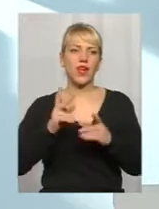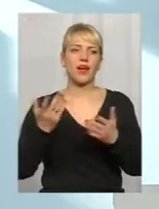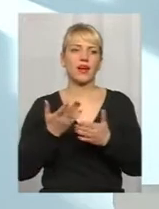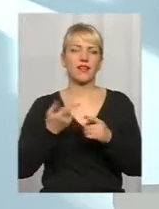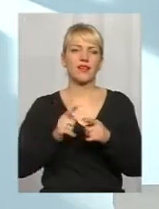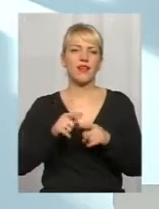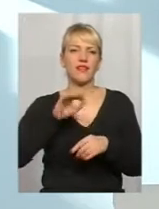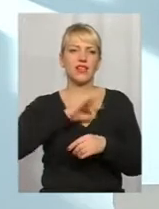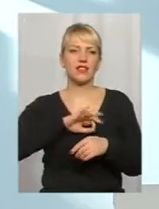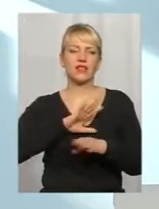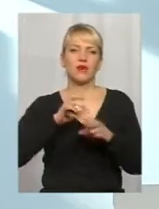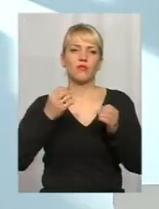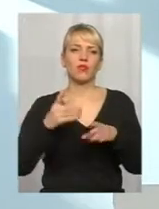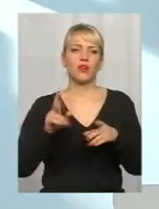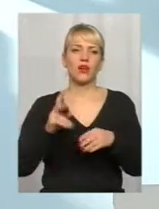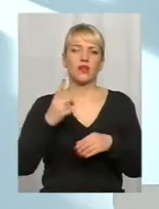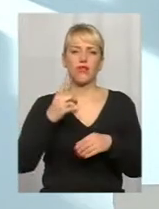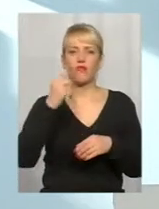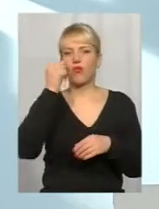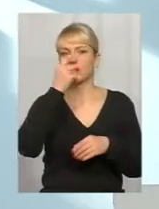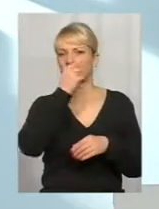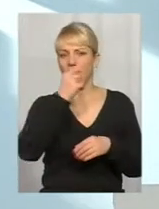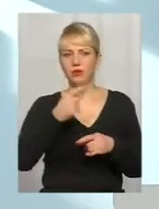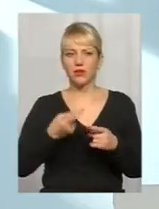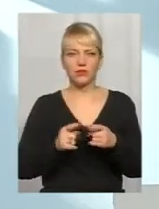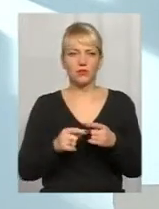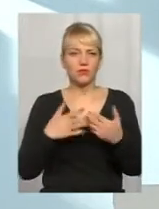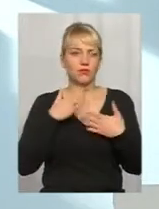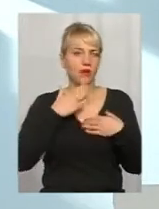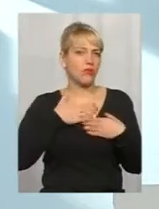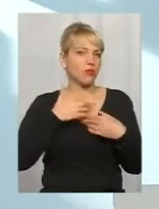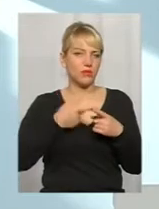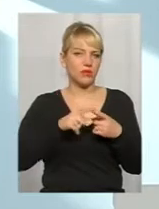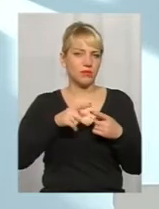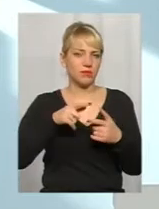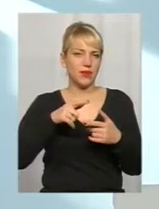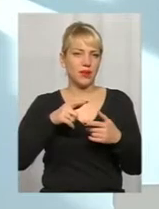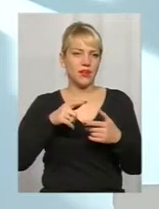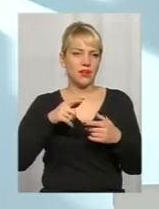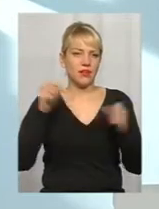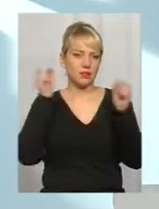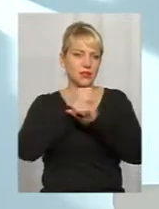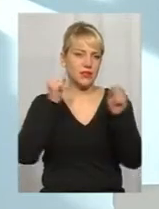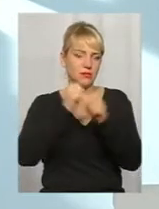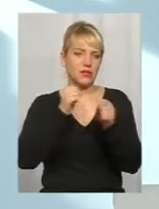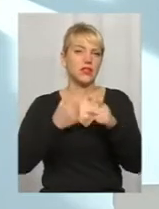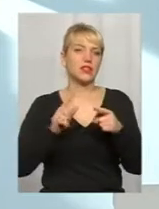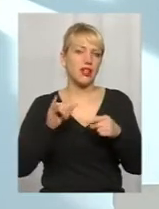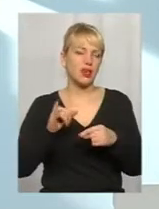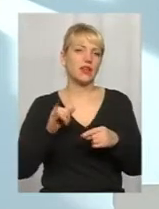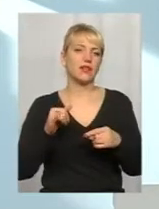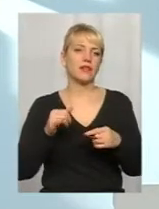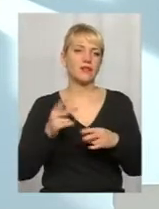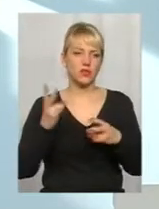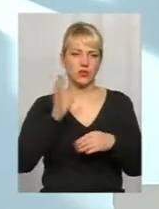не просто, там, як це у нас принято в нос капати, там, що вообще, по-моєму, бессмыслиться там, или как-то ще, а вот именно так, вот, знаете,